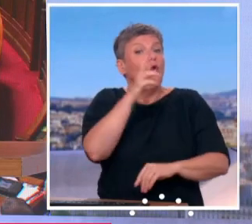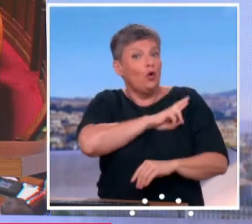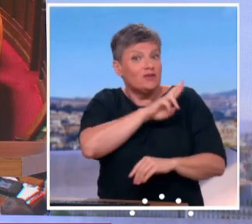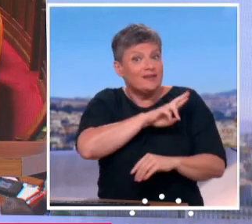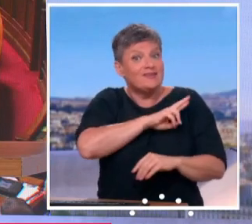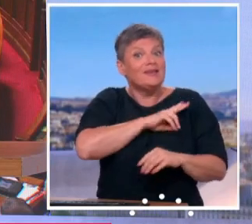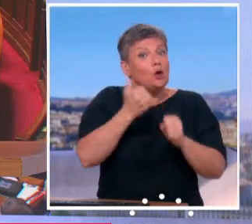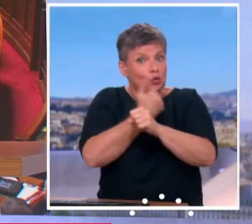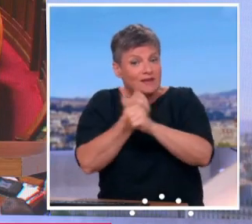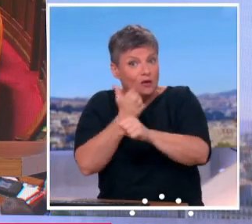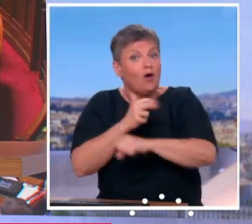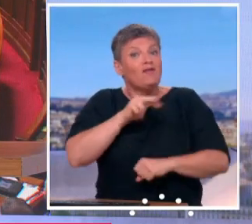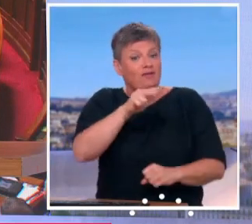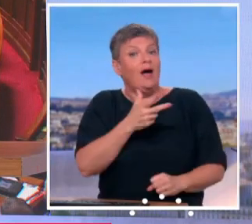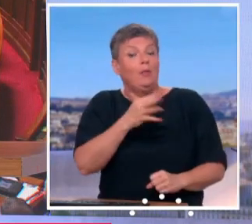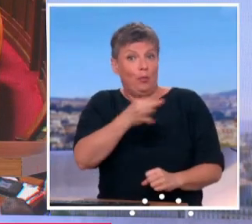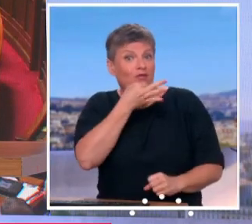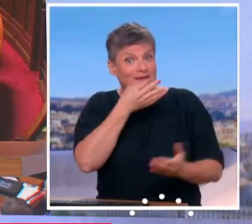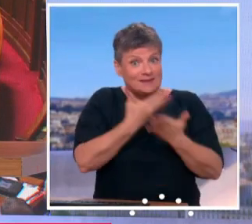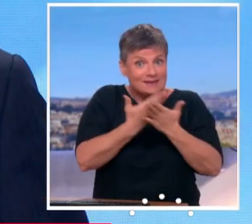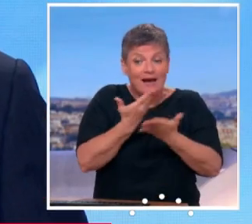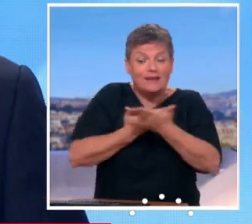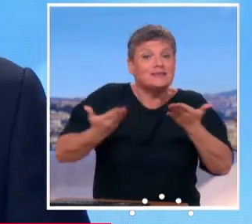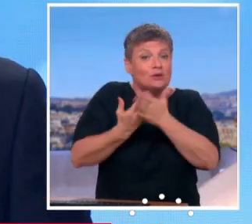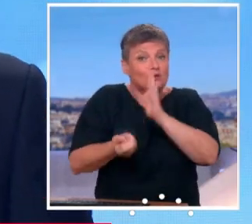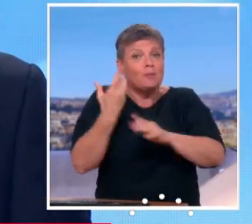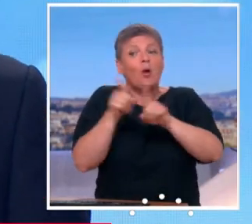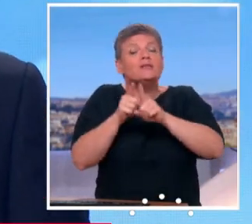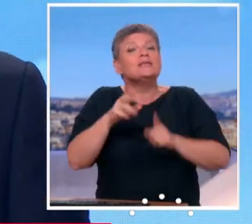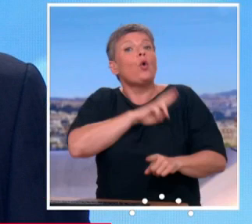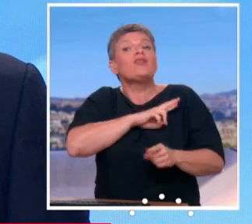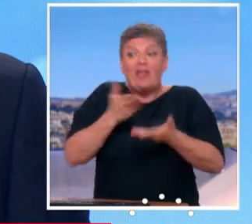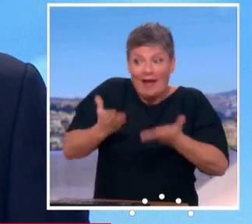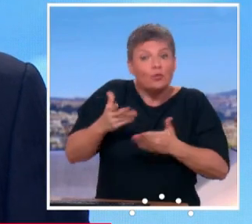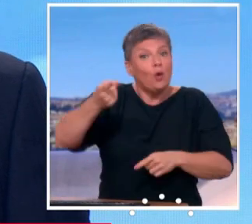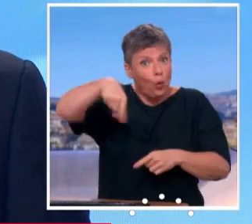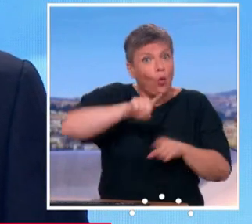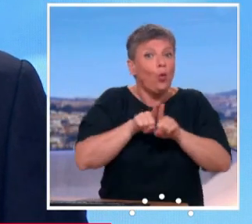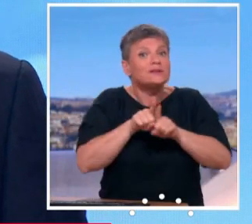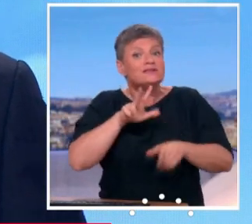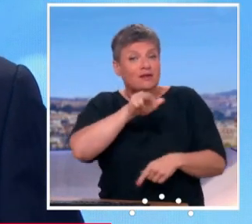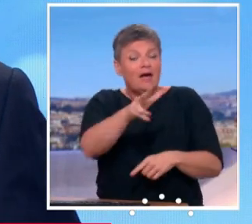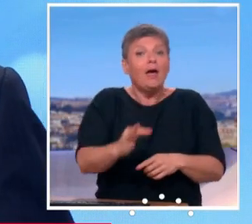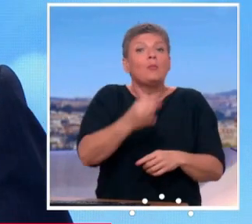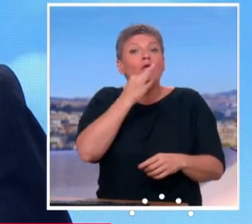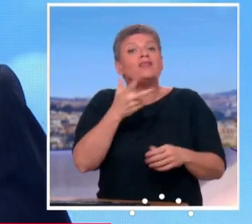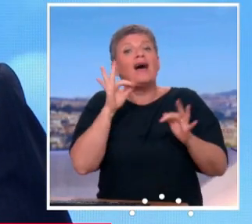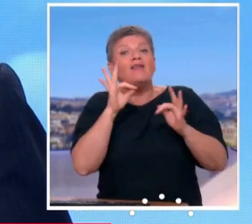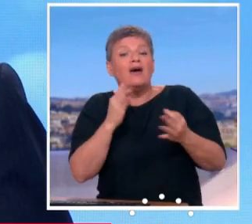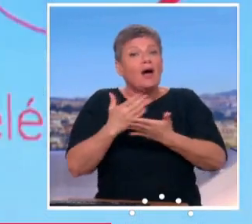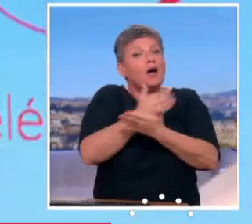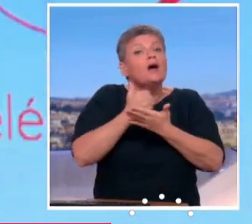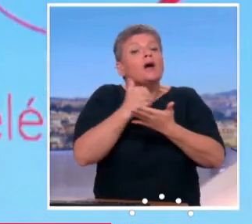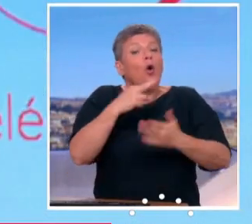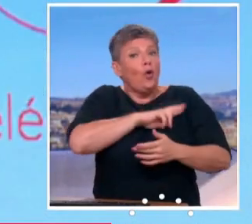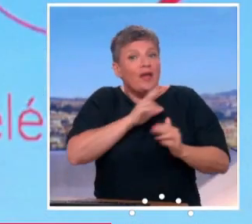000 vont en bénéficier, mais il y a aussi 18 millions de retraités dans l'ensemble, des retraités actuels, et là j'ai noté qu'il y avait 600 000 personnes qui allaient être